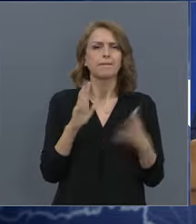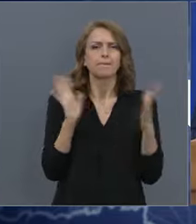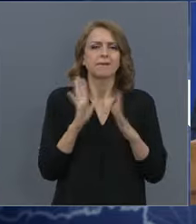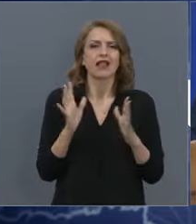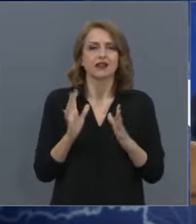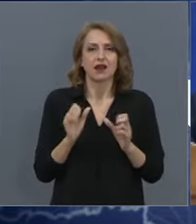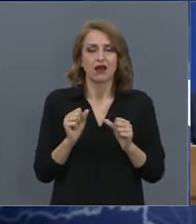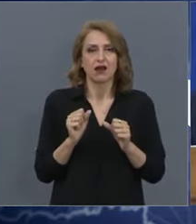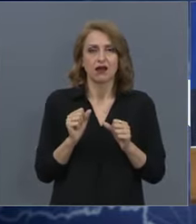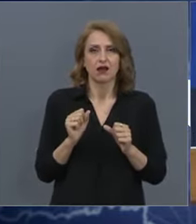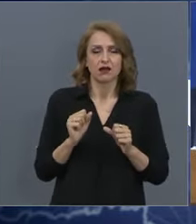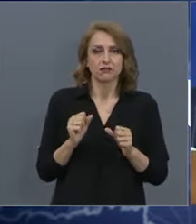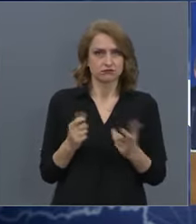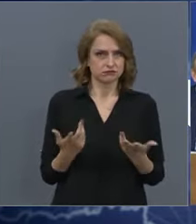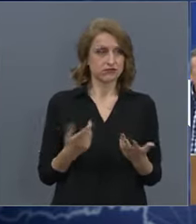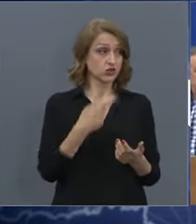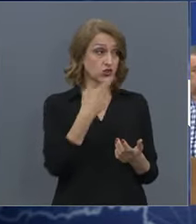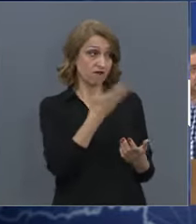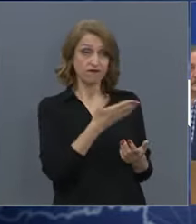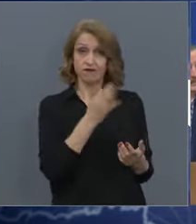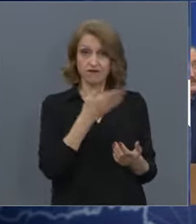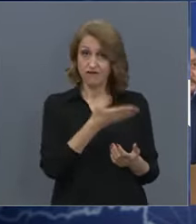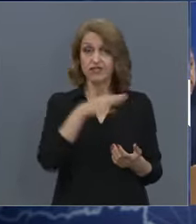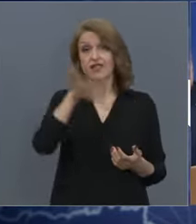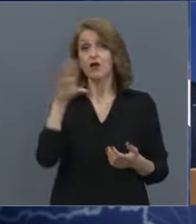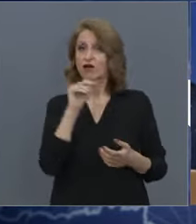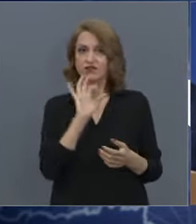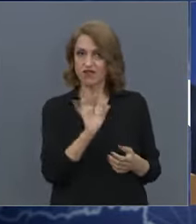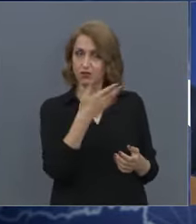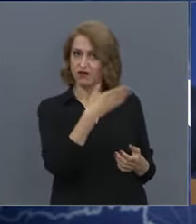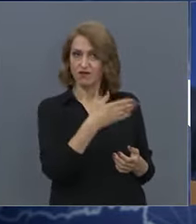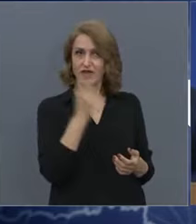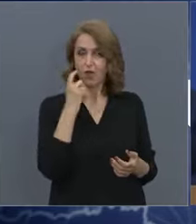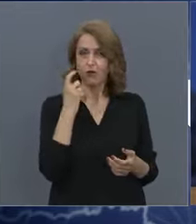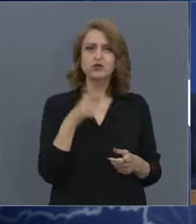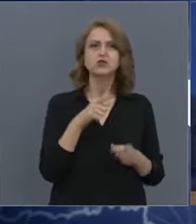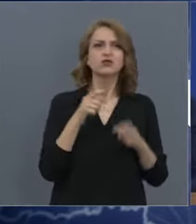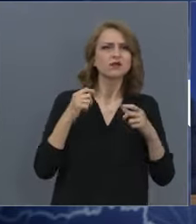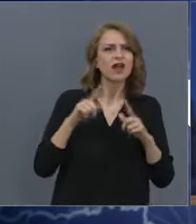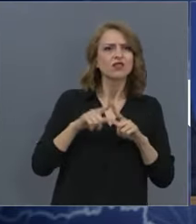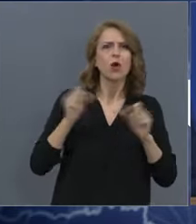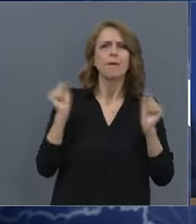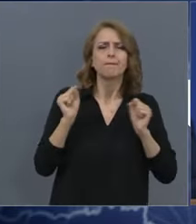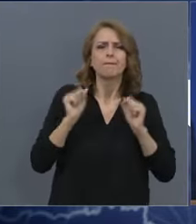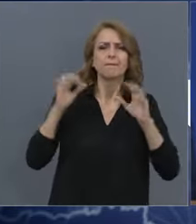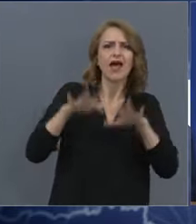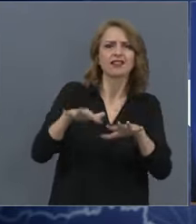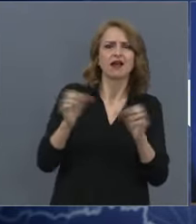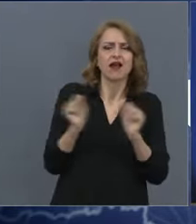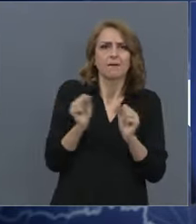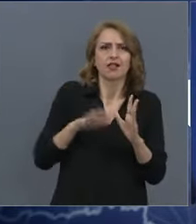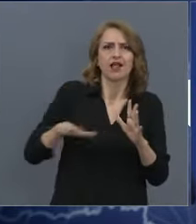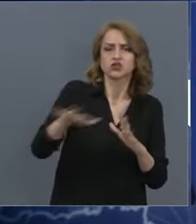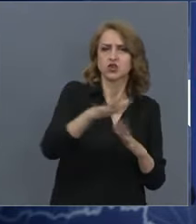В смисъл? Че сте всявали паника сред населението през тези месеци и това Знаете ли,